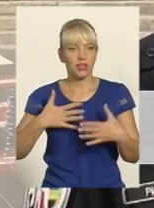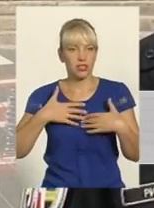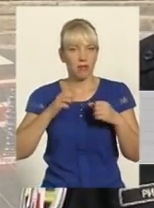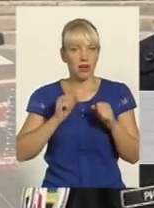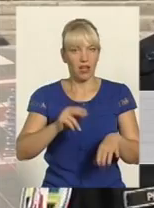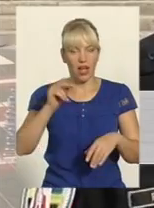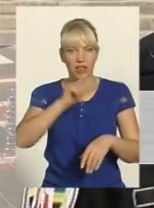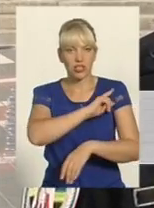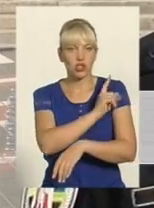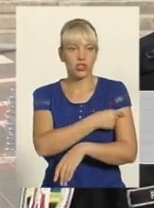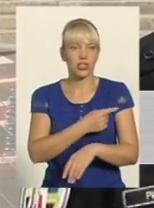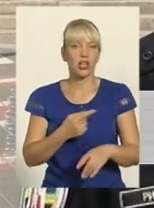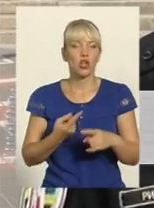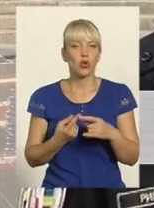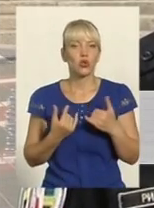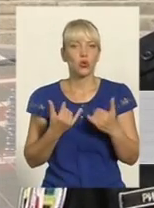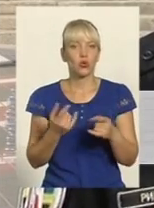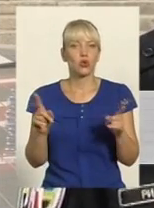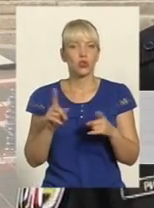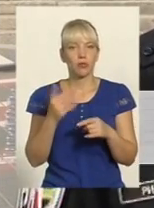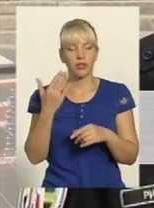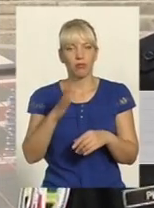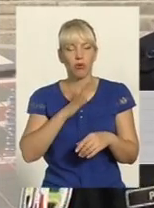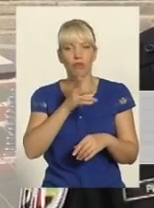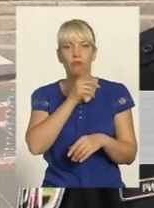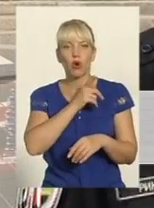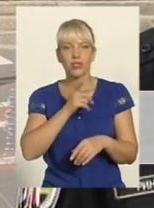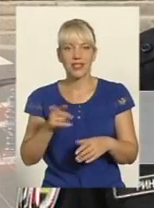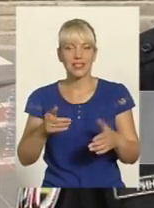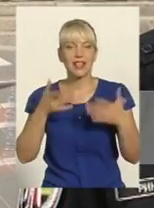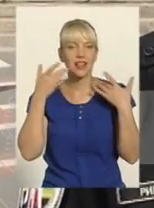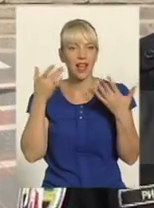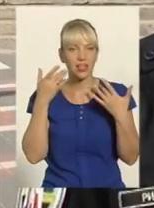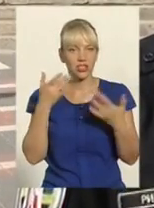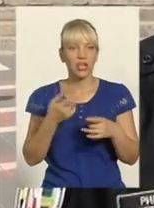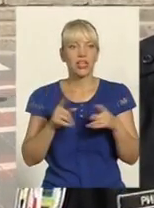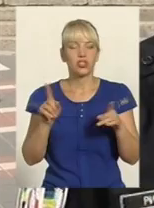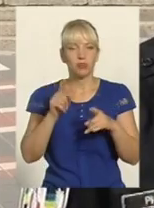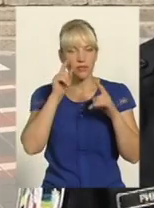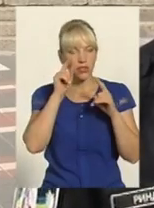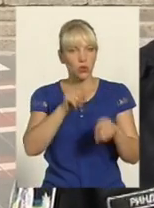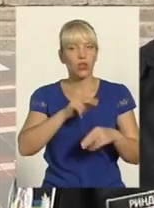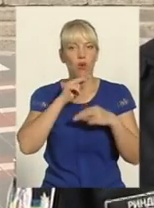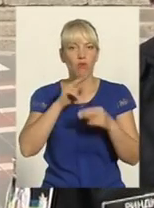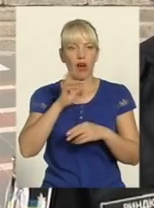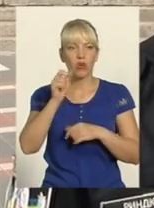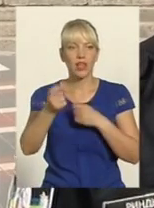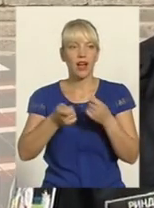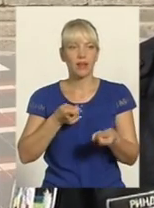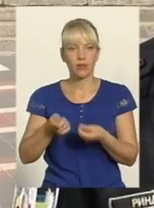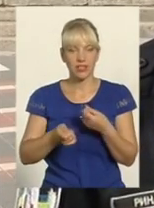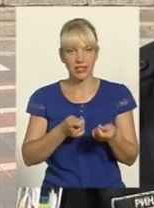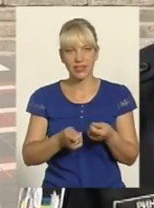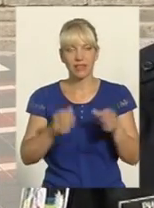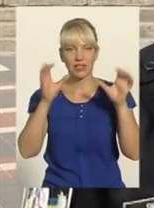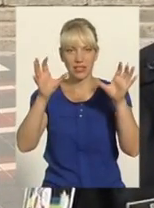зусиль до того, щоб їм було в процесі роботи легше Звернули увагу в основному на адміністративне все